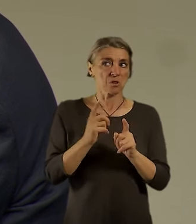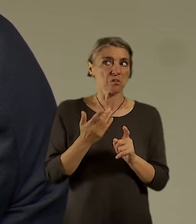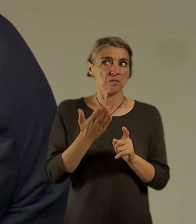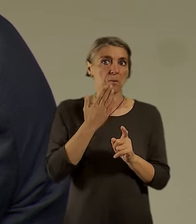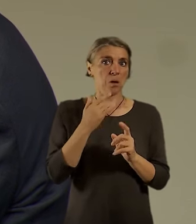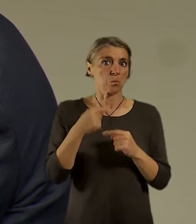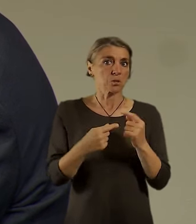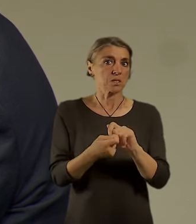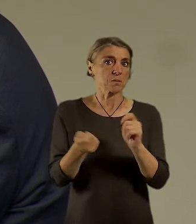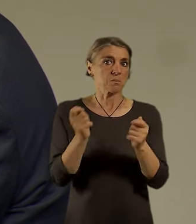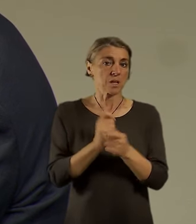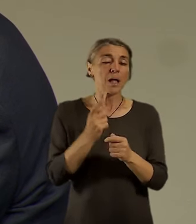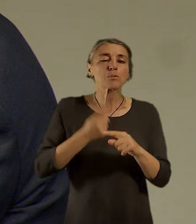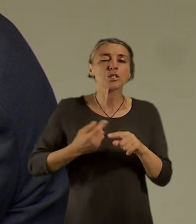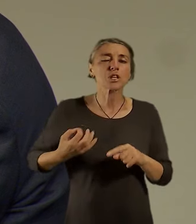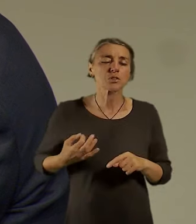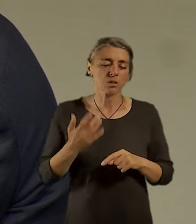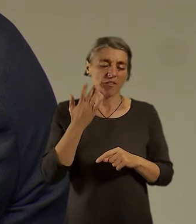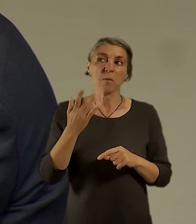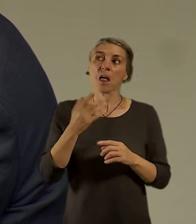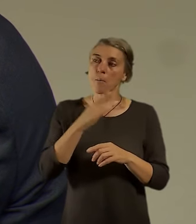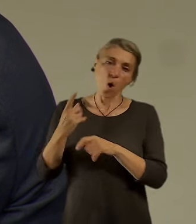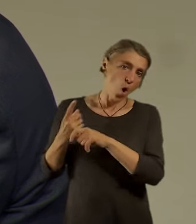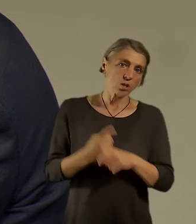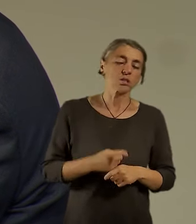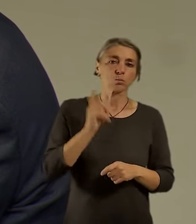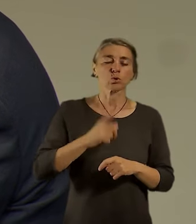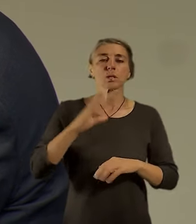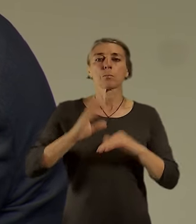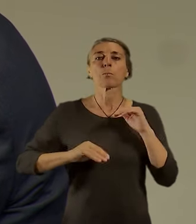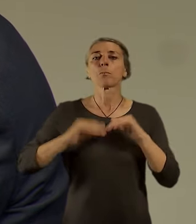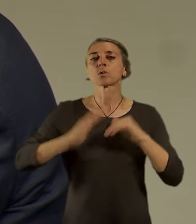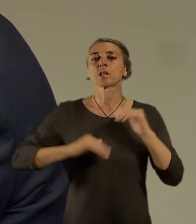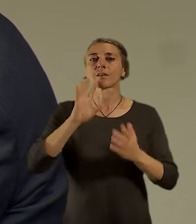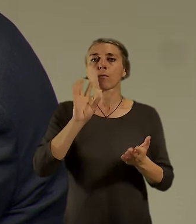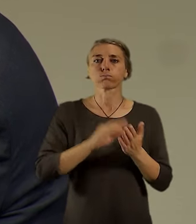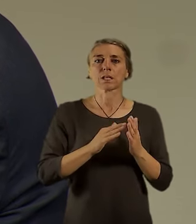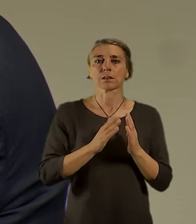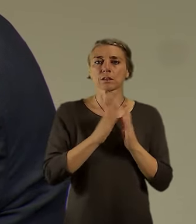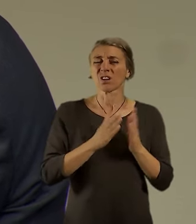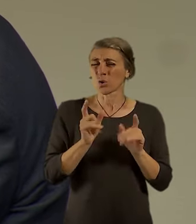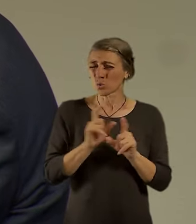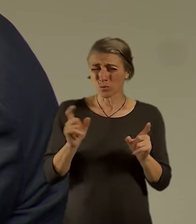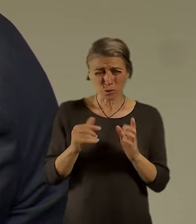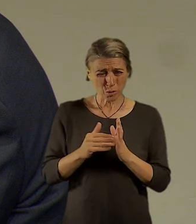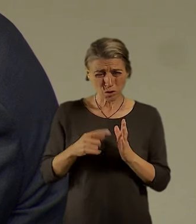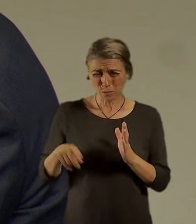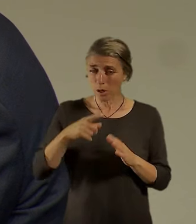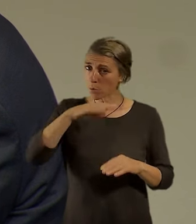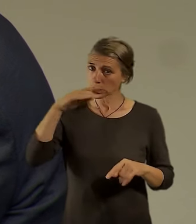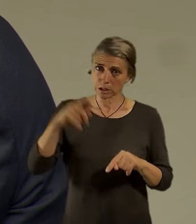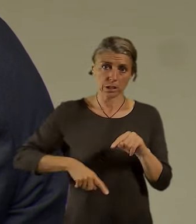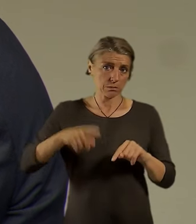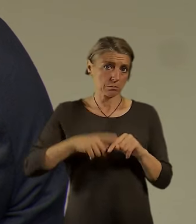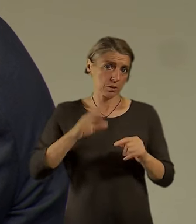je velkej tlak na to, aby se stavily byty. A může dojít k tomu, byty strašně potřebujeme, máme objektivní